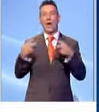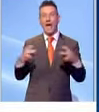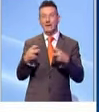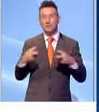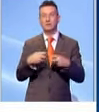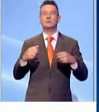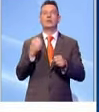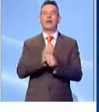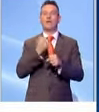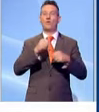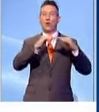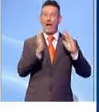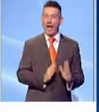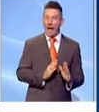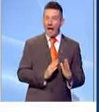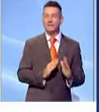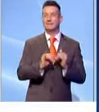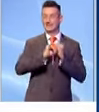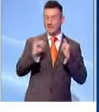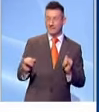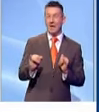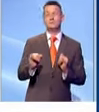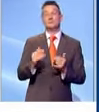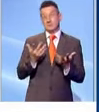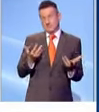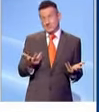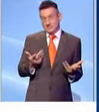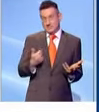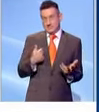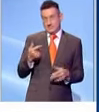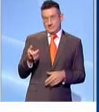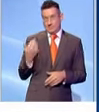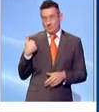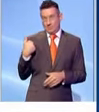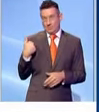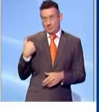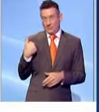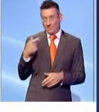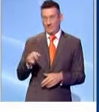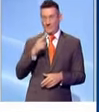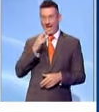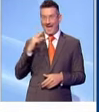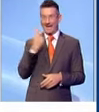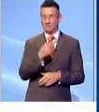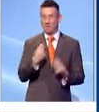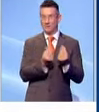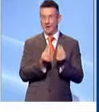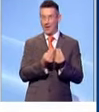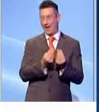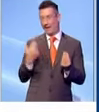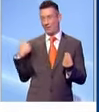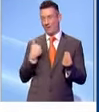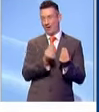working e non posso non prendere atto della risposta che è stata data al collega che mi ha